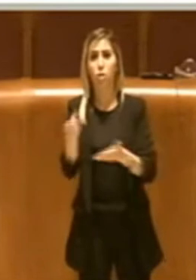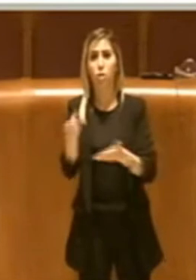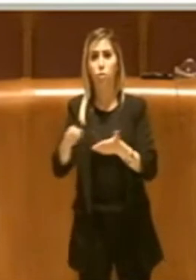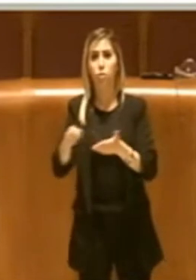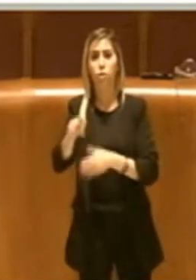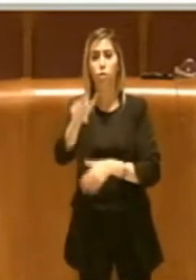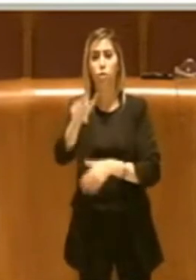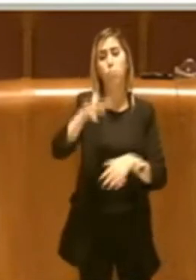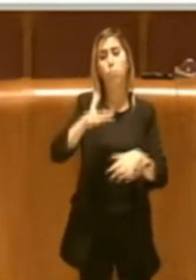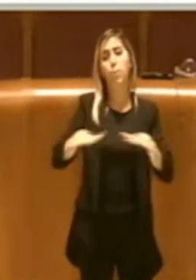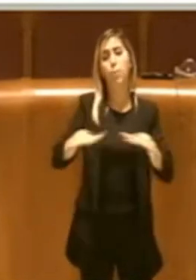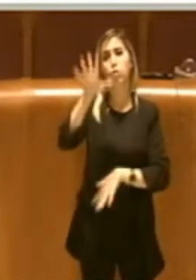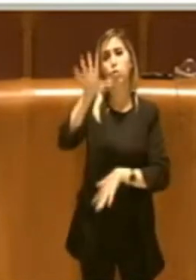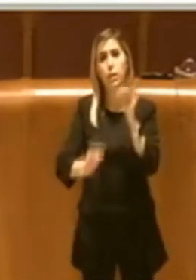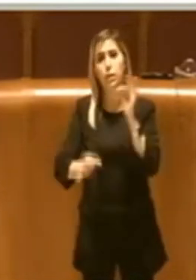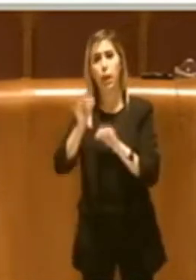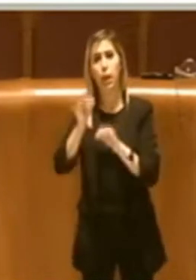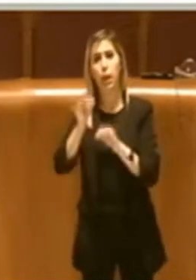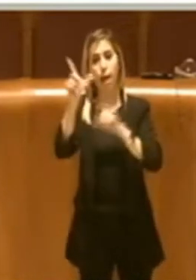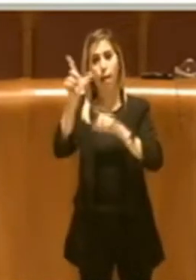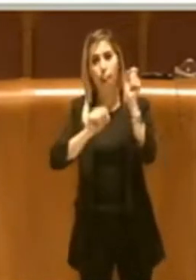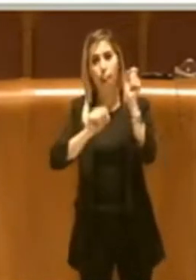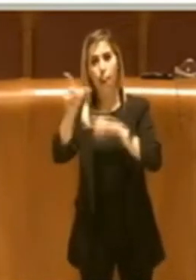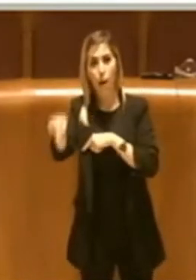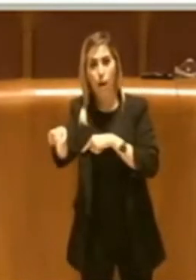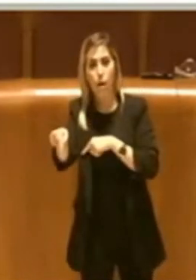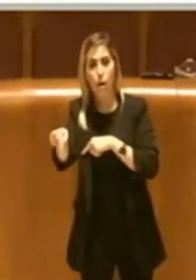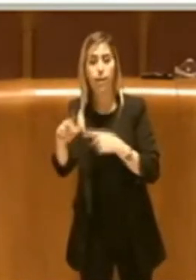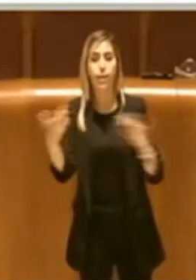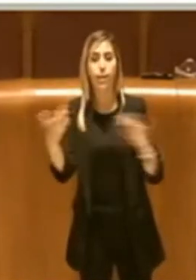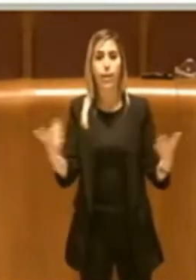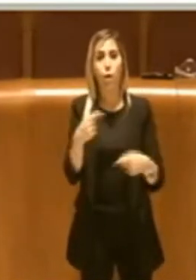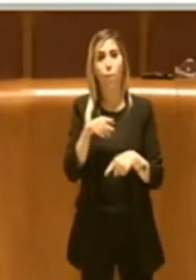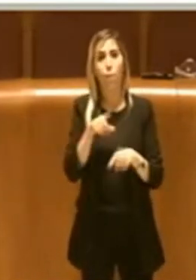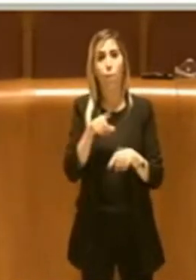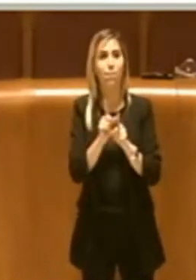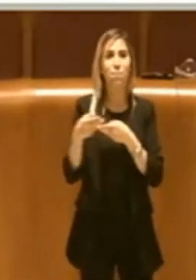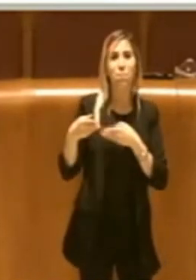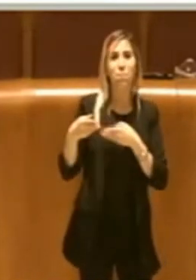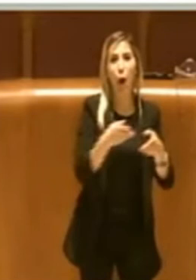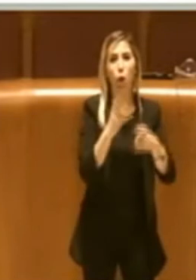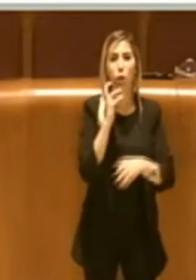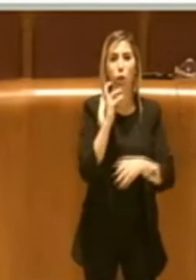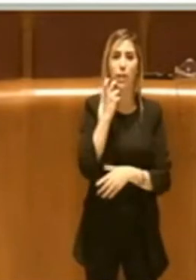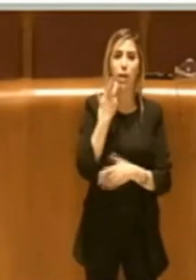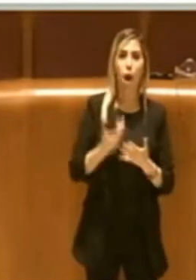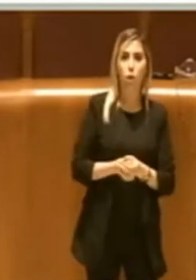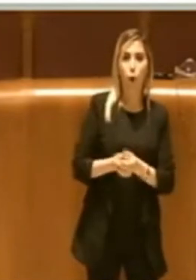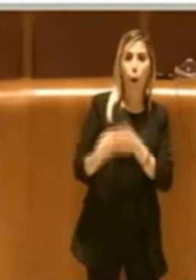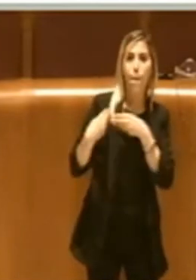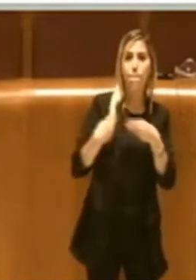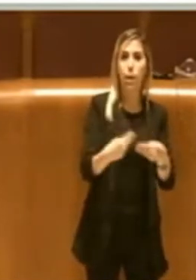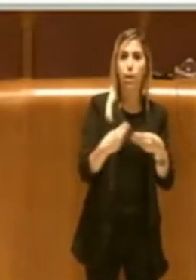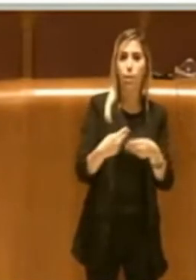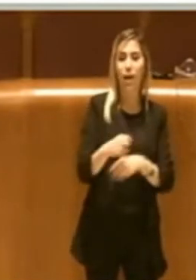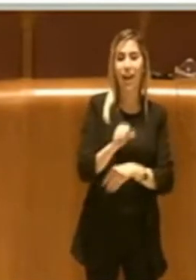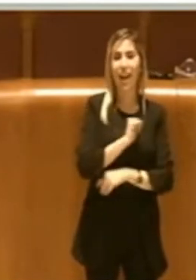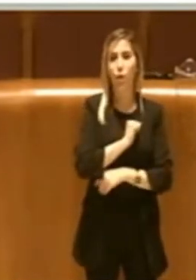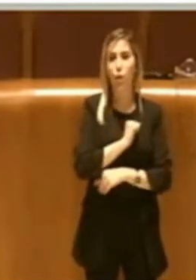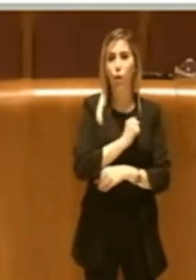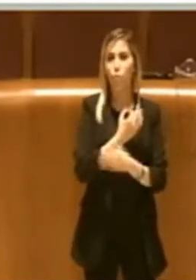le stesse cose, la dice lunga, insomma sul percorso che partecipativo forse non è stato.